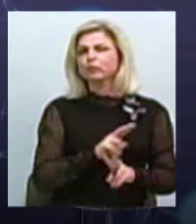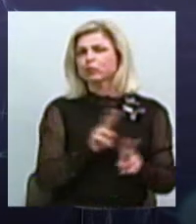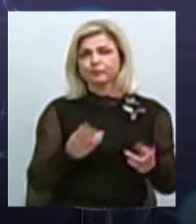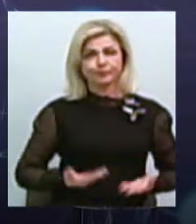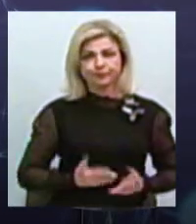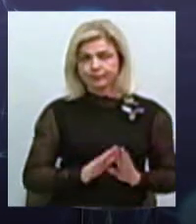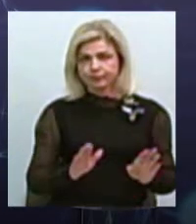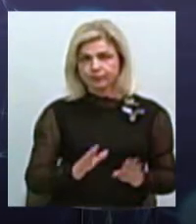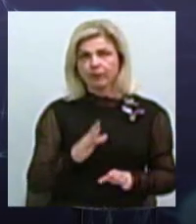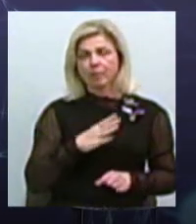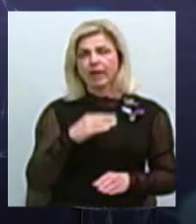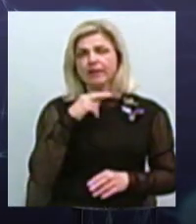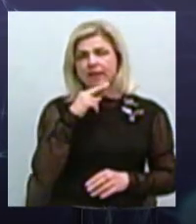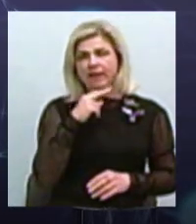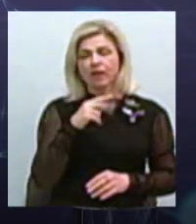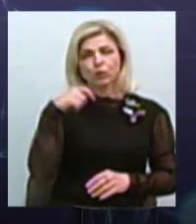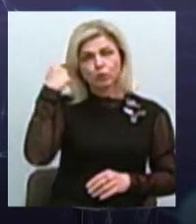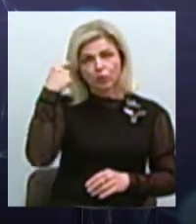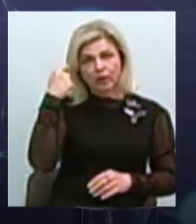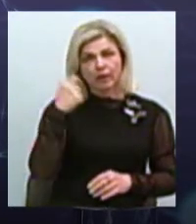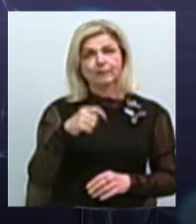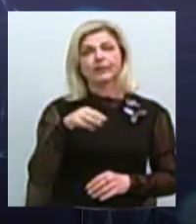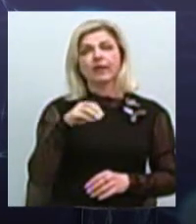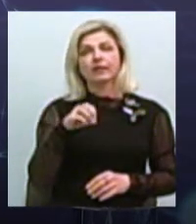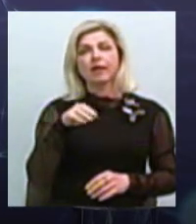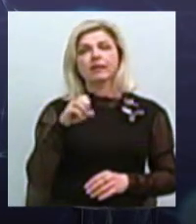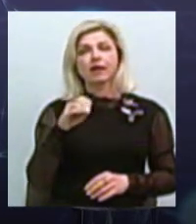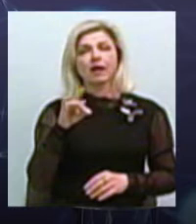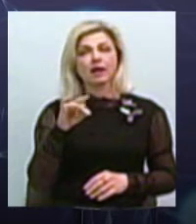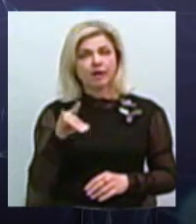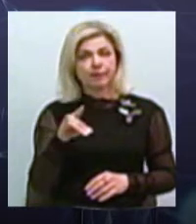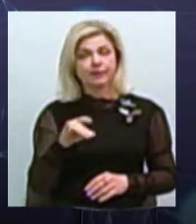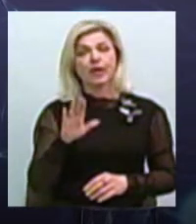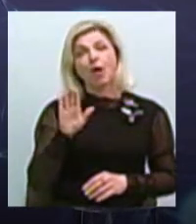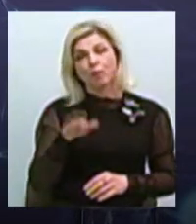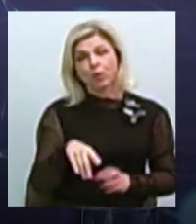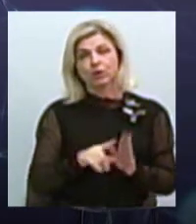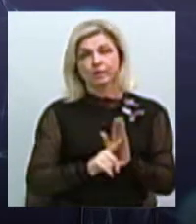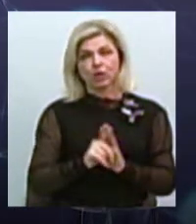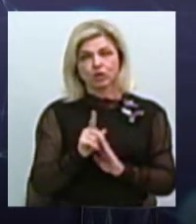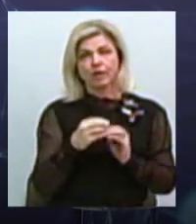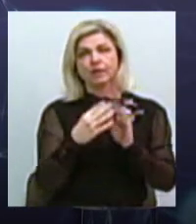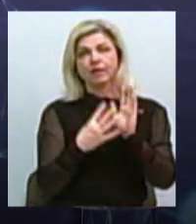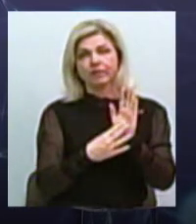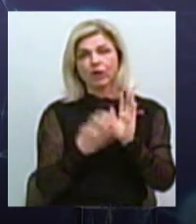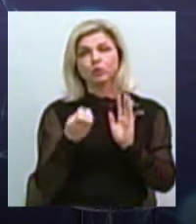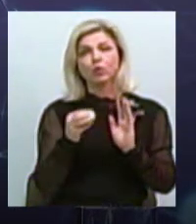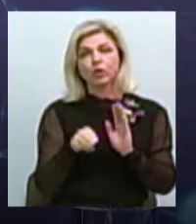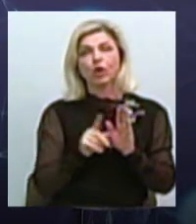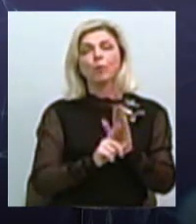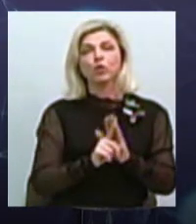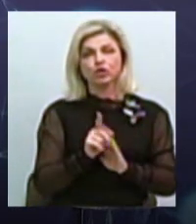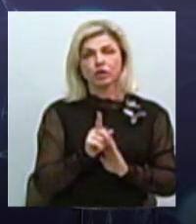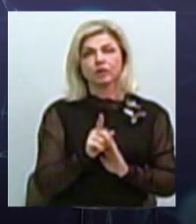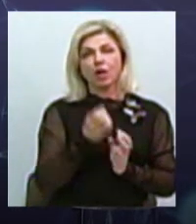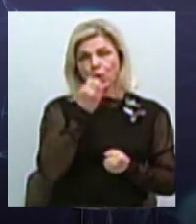тільки були дикі татари чи турки. І потім вже з початку XIX сторіччя починається